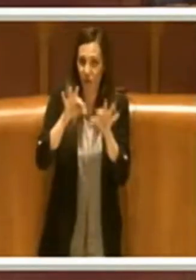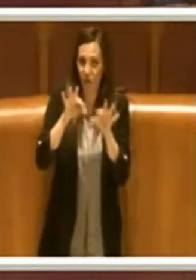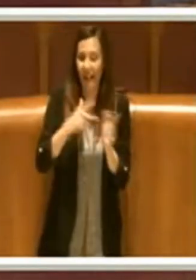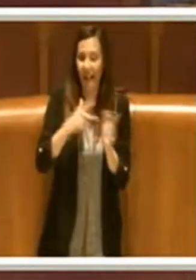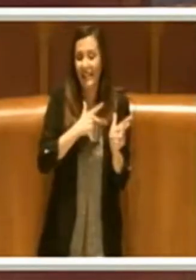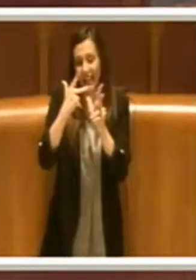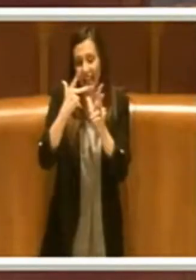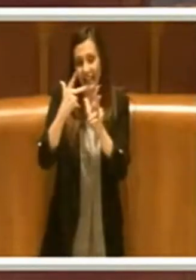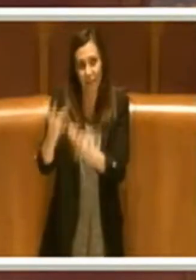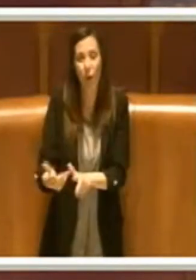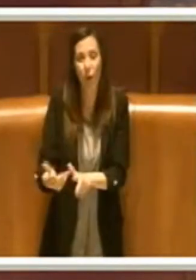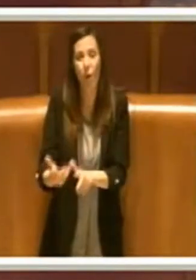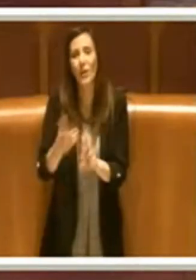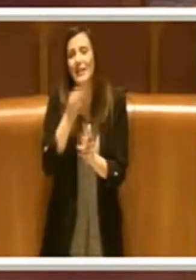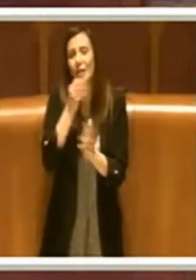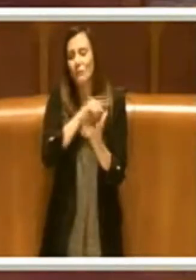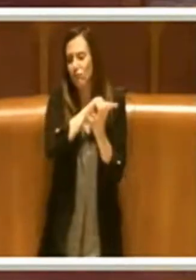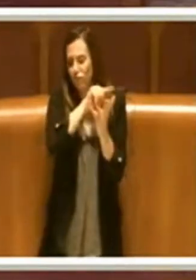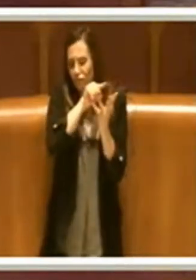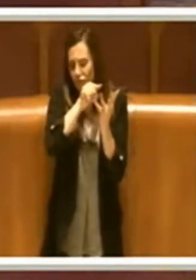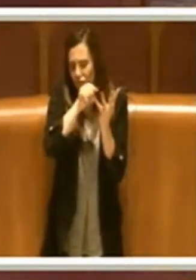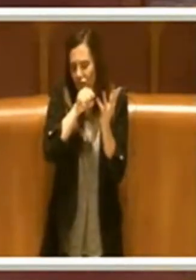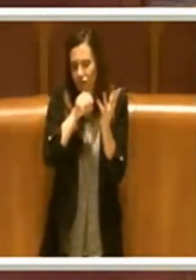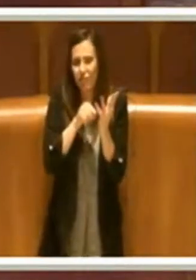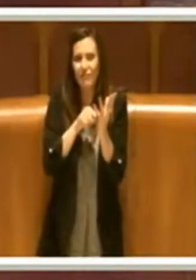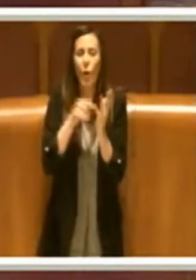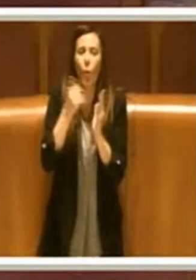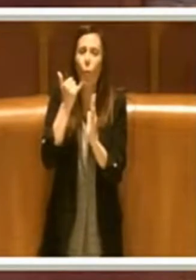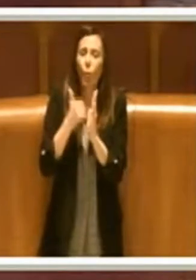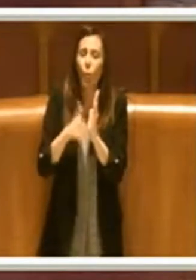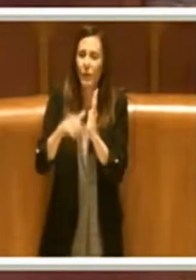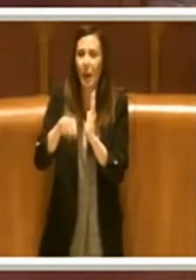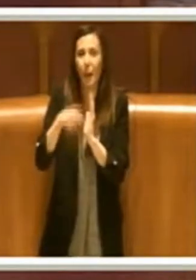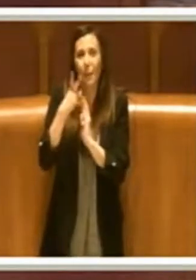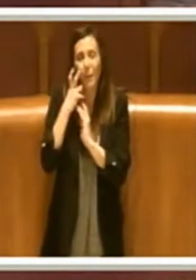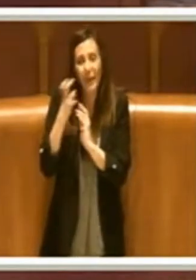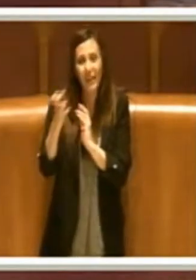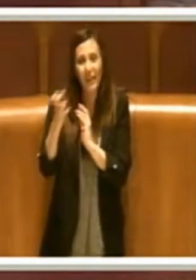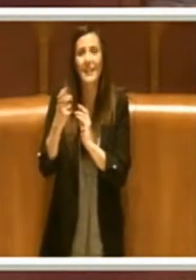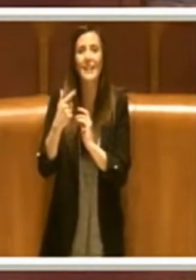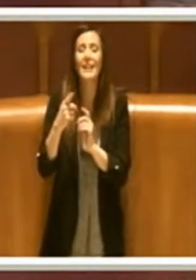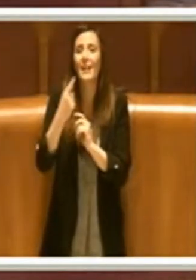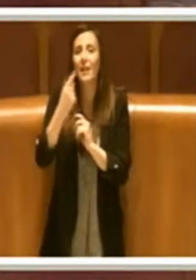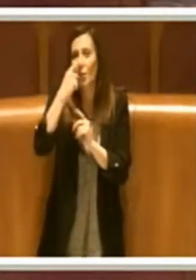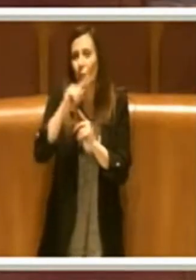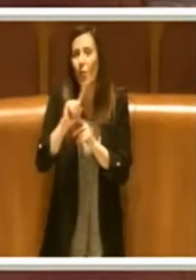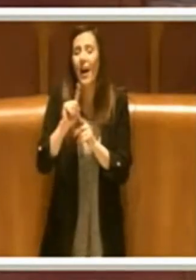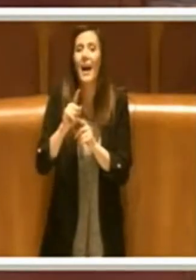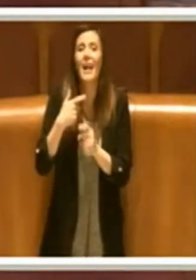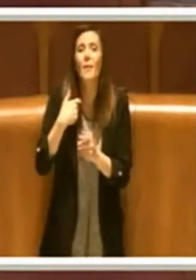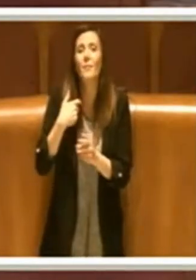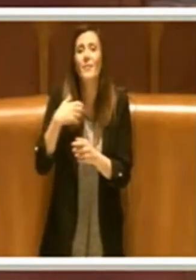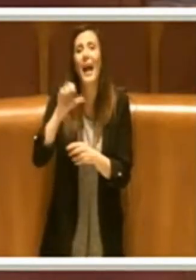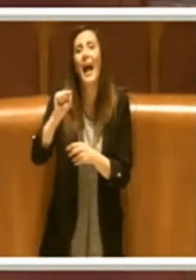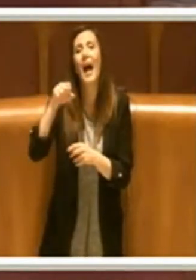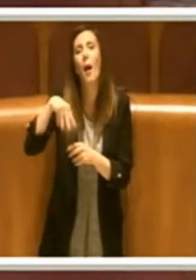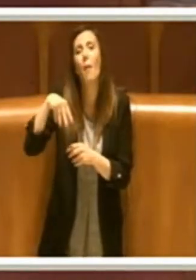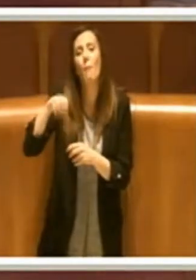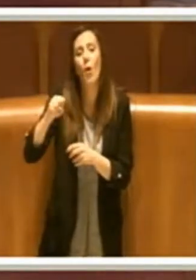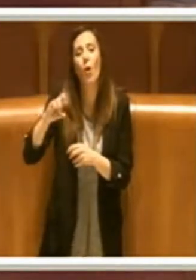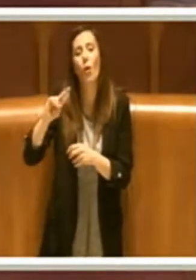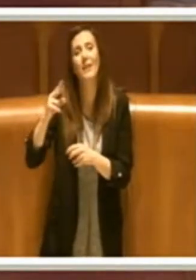trasporto, insomma tutta una serie di cose. In un ultimo anche prevedere degli ammortizzatori sociali,